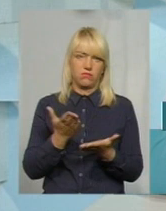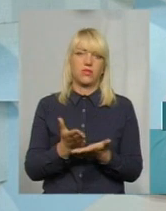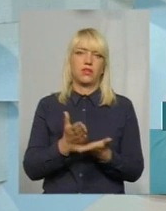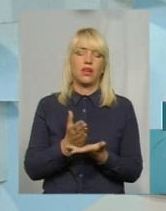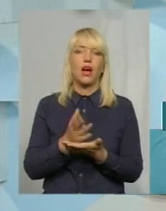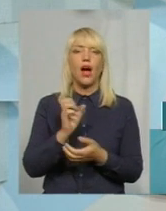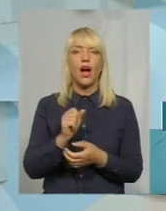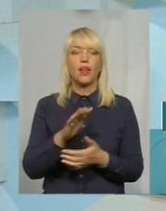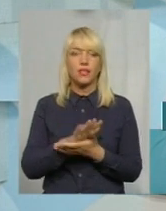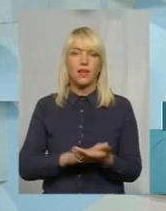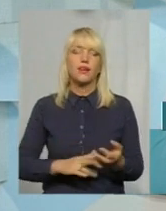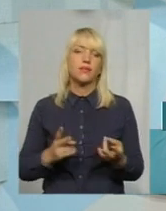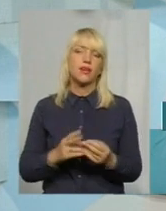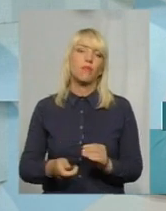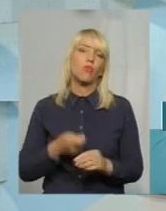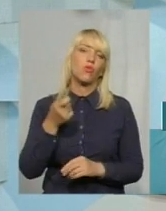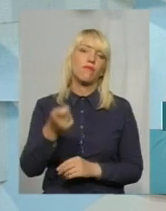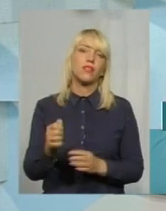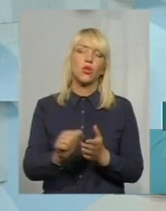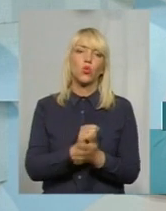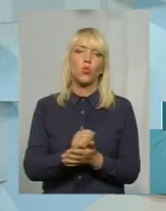подавати документи на суд.